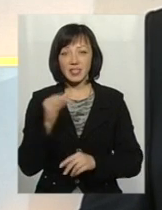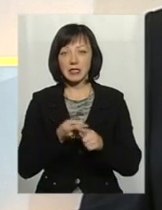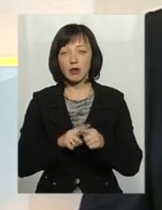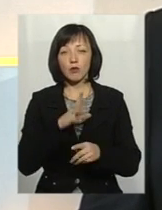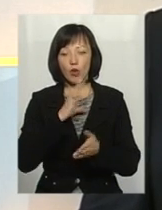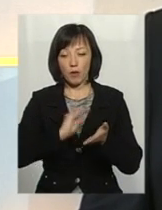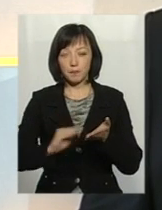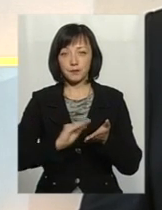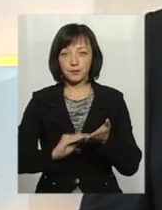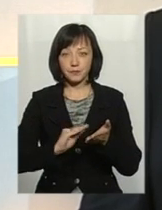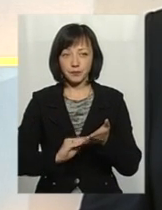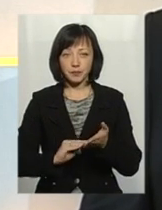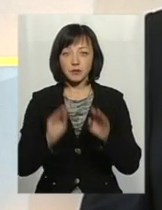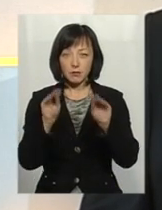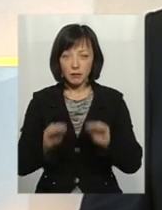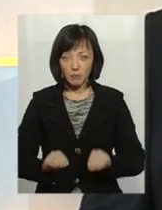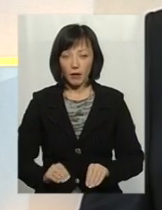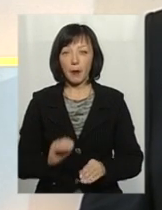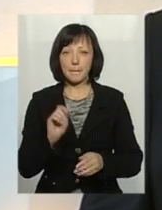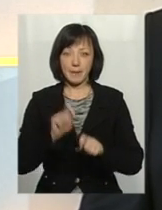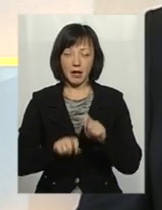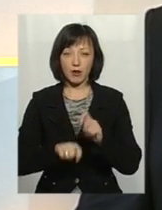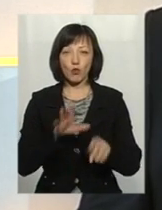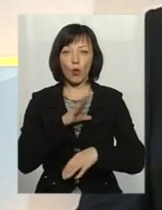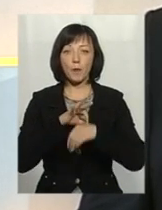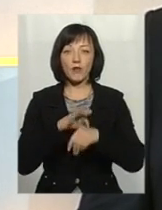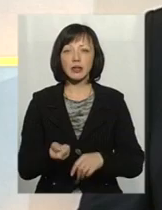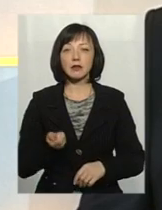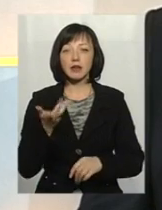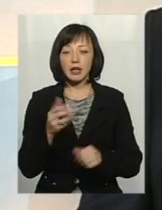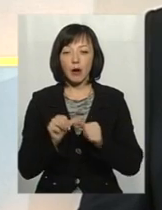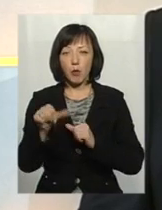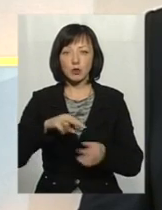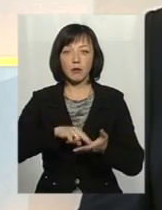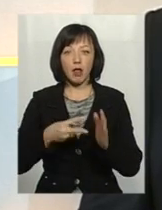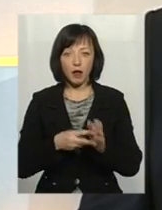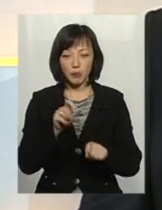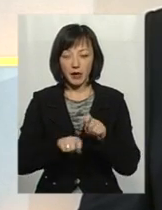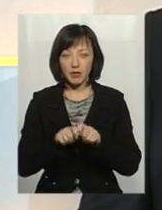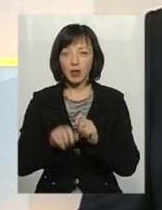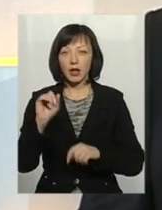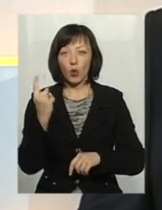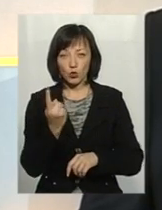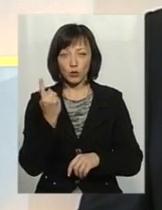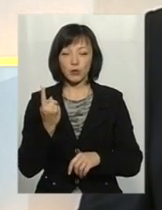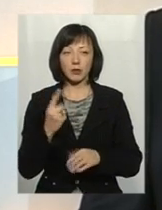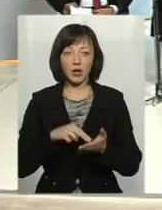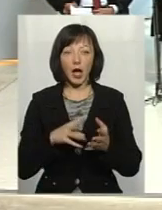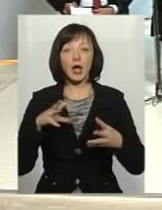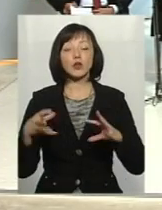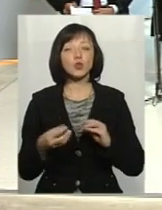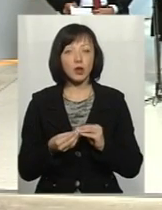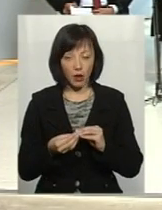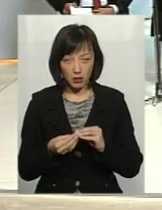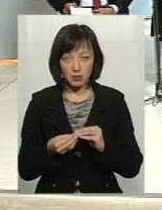відображено у актах перевірки. Було проведено кілька позапланових перевірок та одну планову перевірку. За результатами